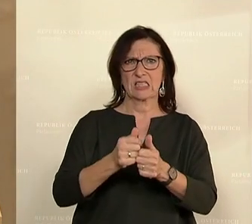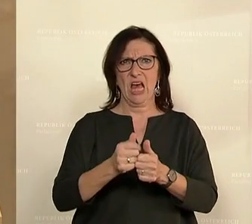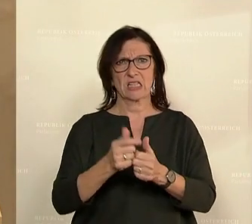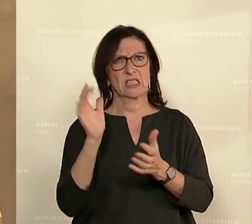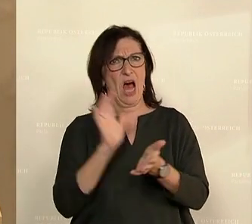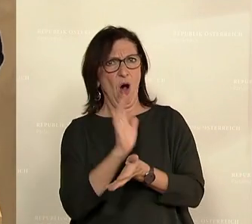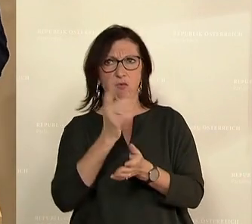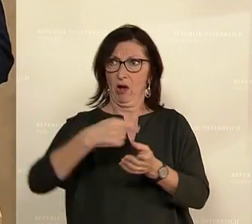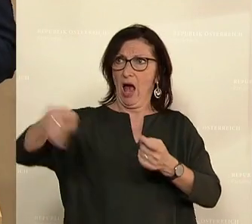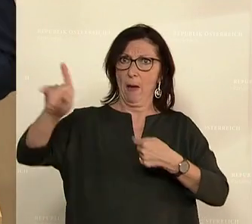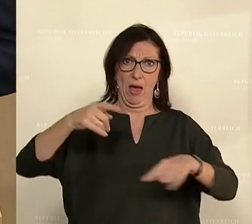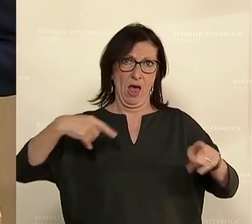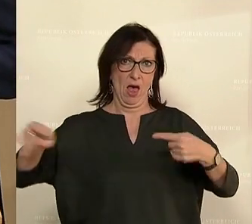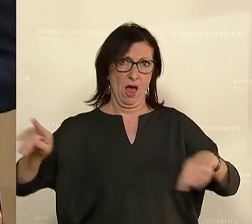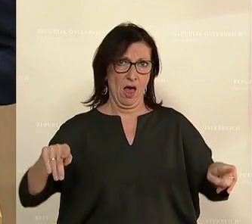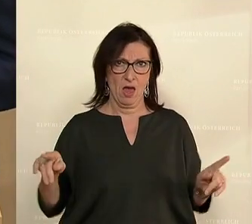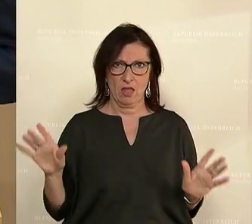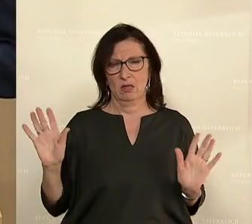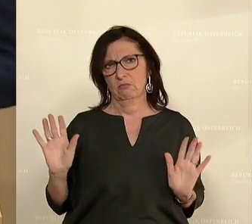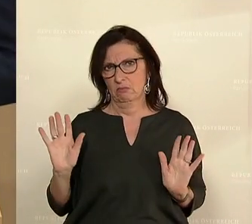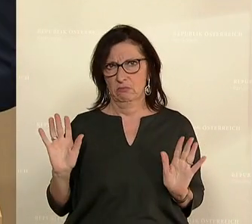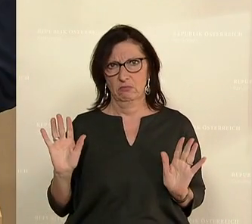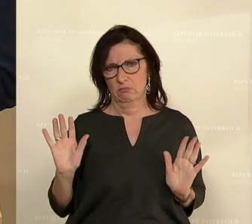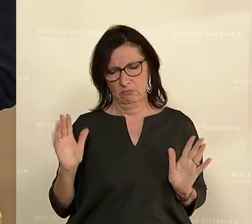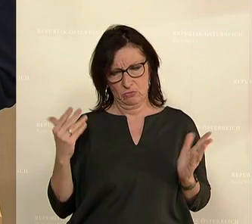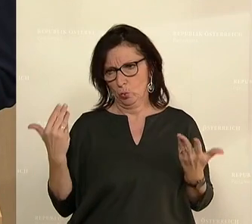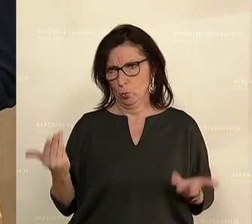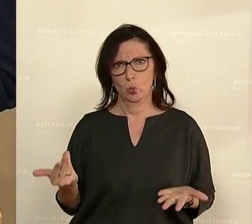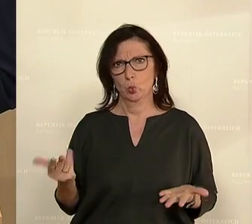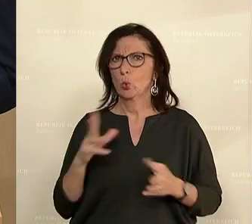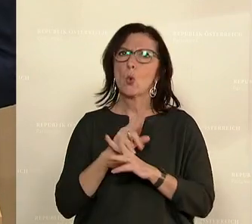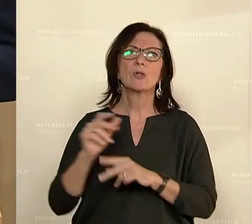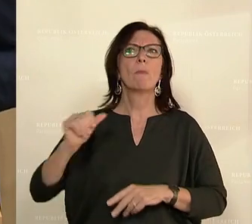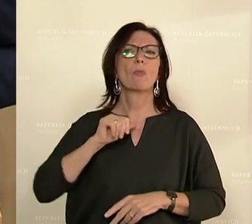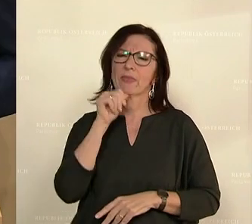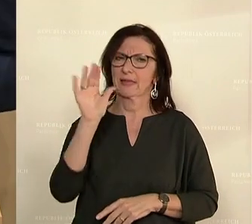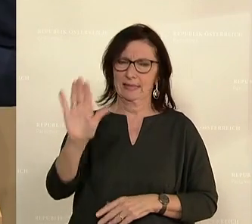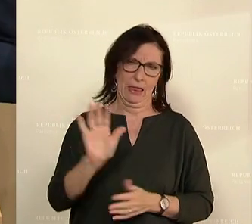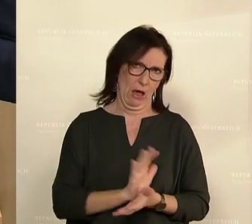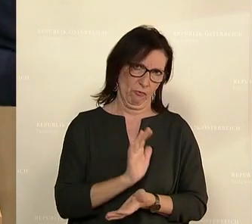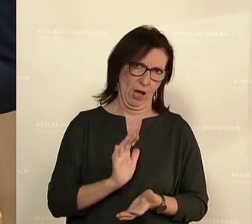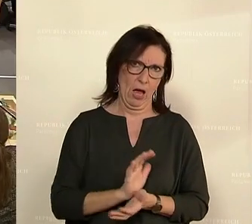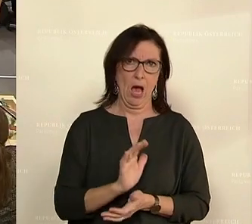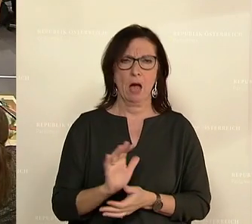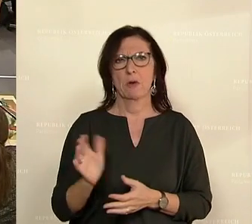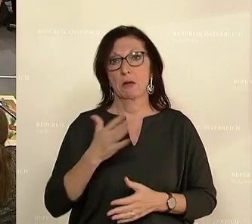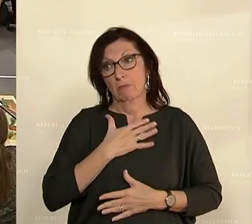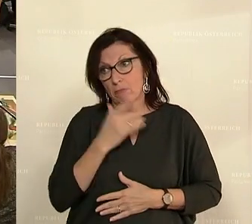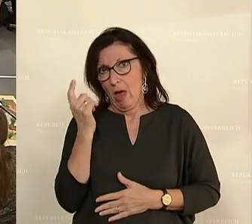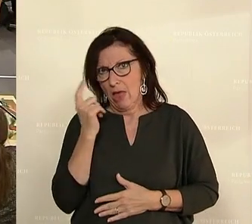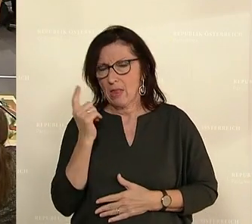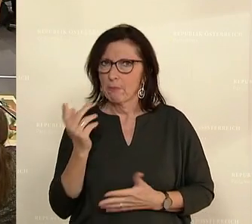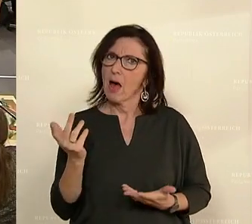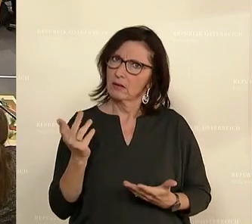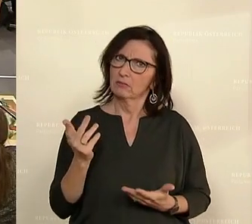herangezogen worden sind, das ist nicht die Aufgabe des österreichischen Bundesheers. Da wurde aus meiner Sicht ein